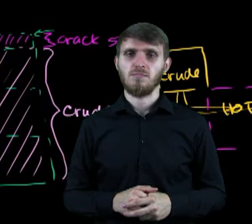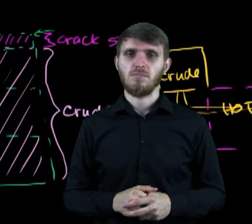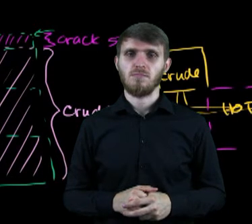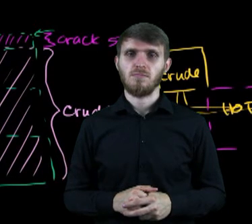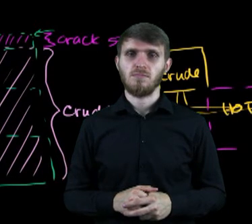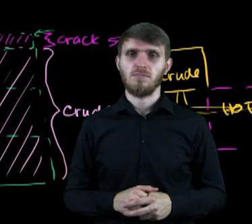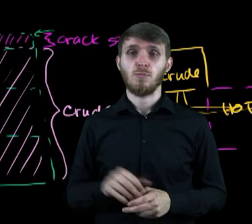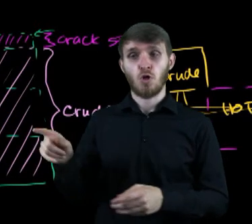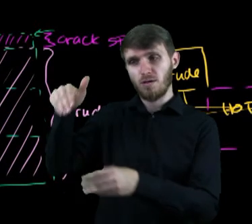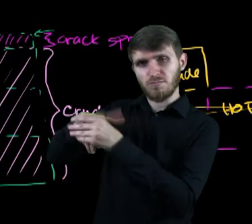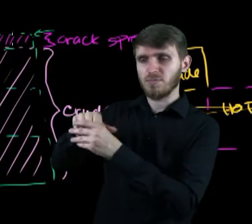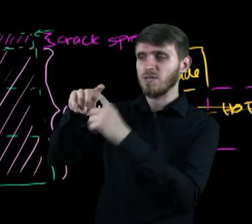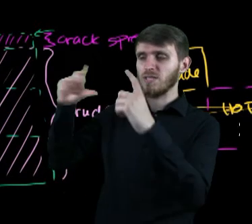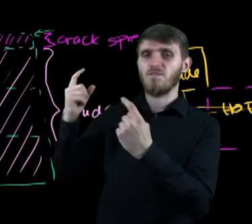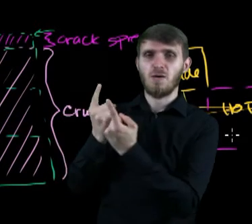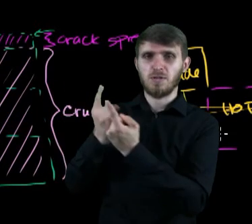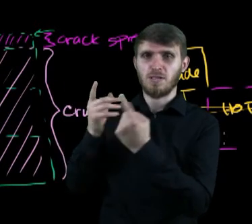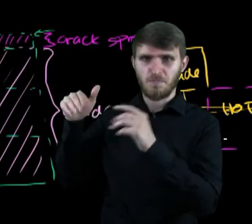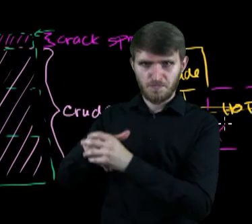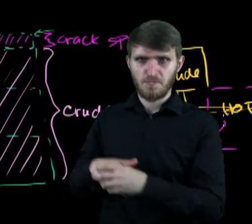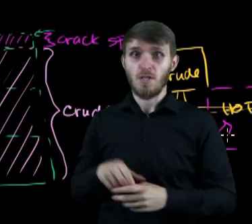zasilany produktami rafinacji.